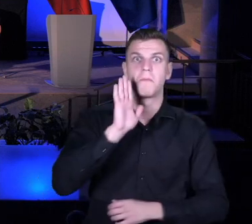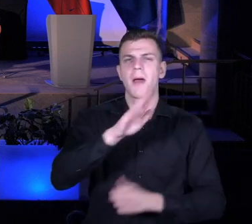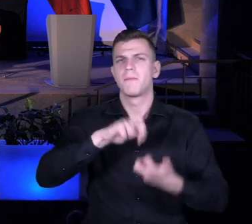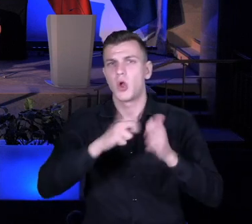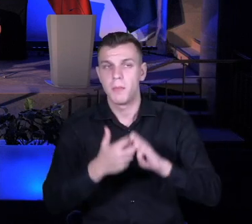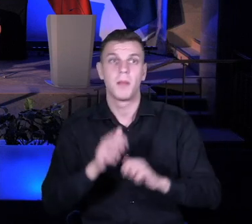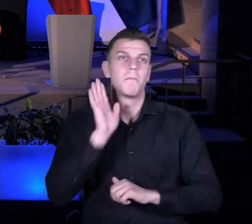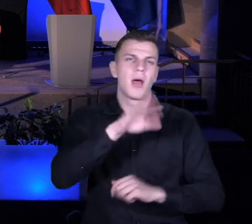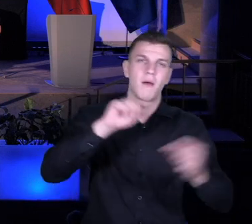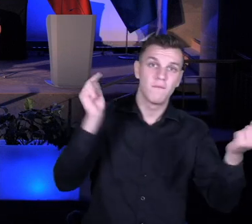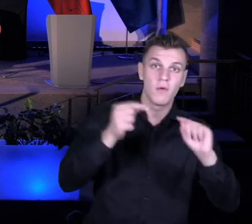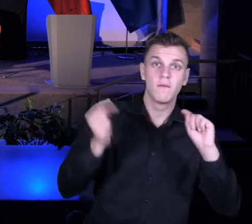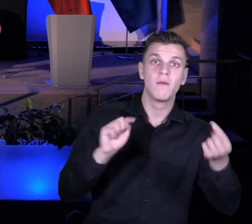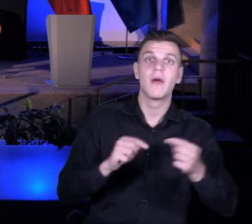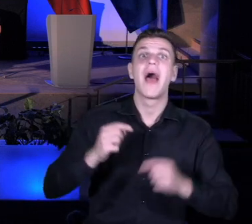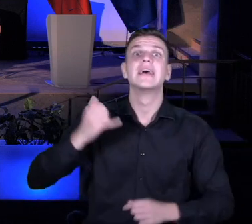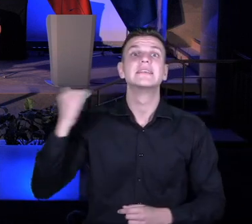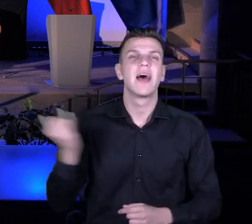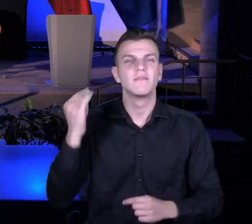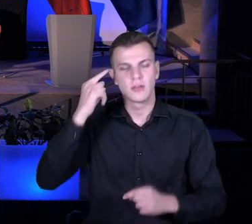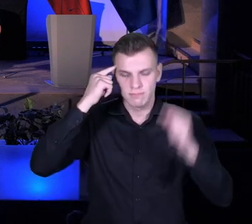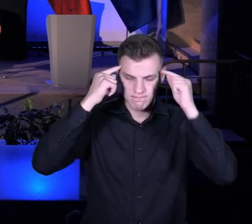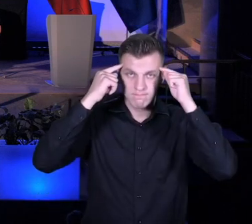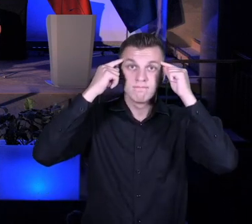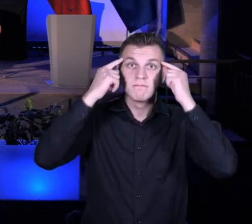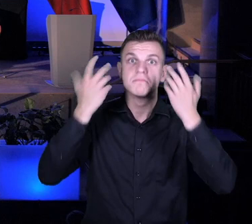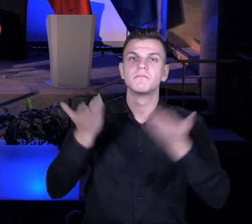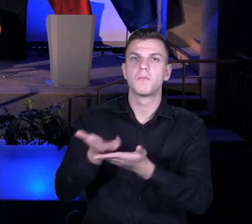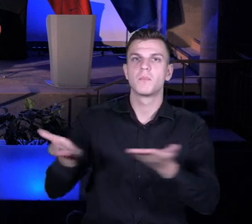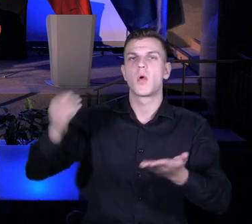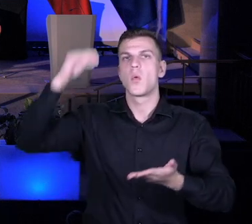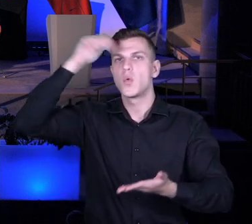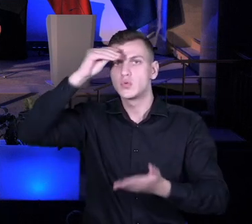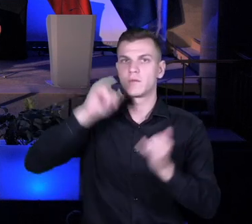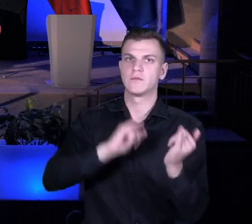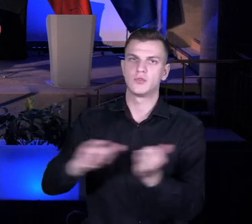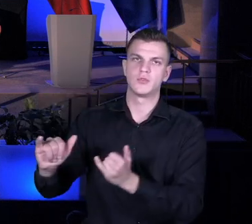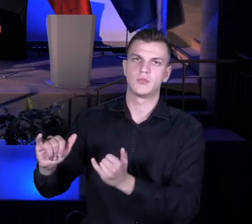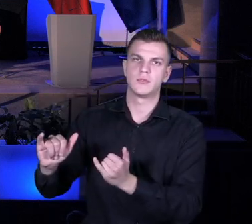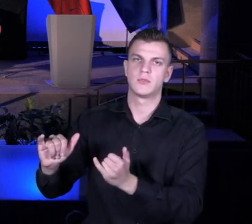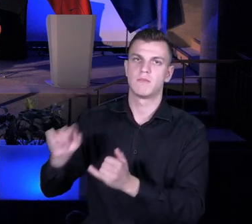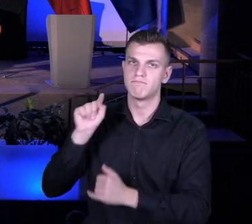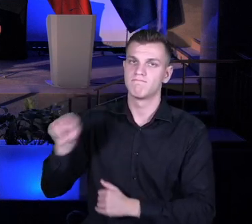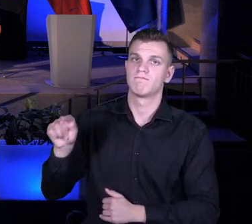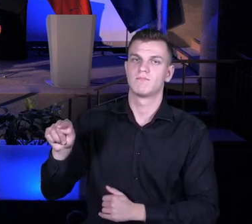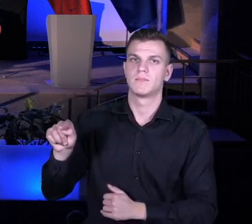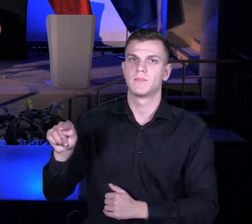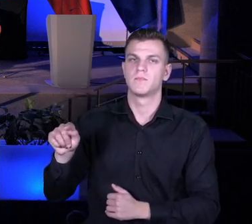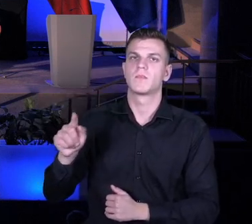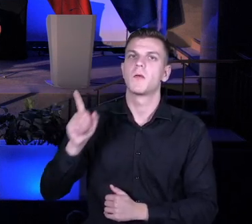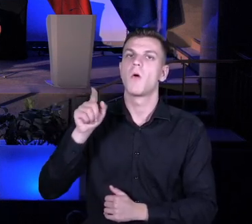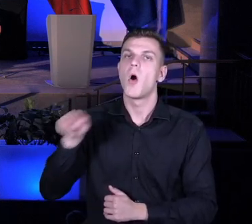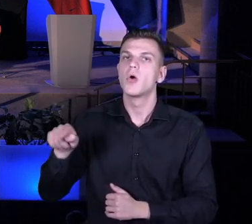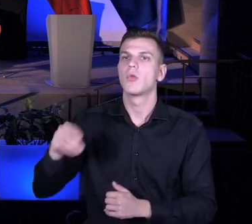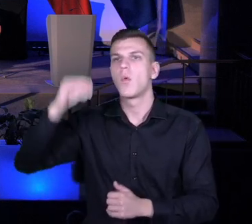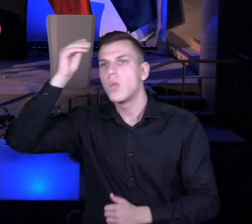problemów nigdy nie tracą z oka ucznia. Czyli zawsze dobro ucznia jego, to jak się uczy